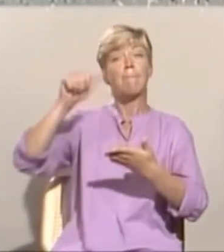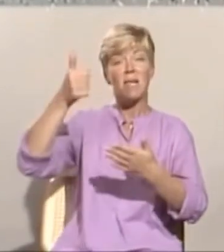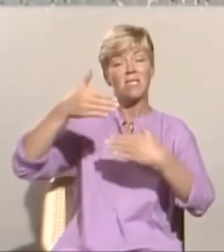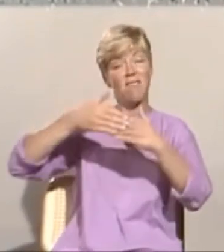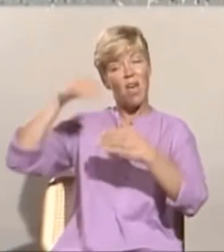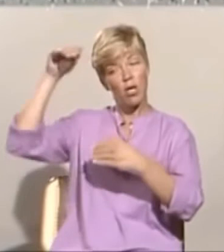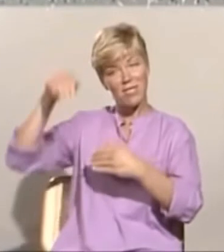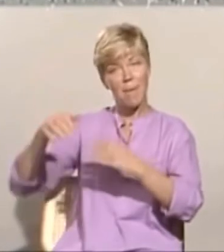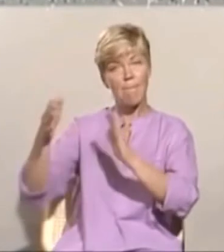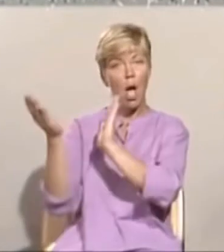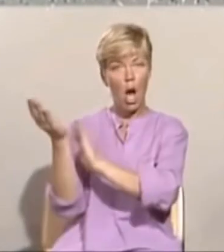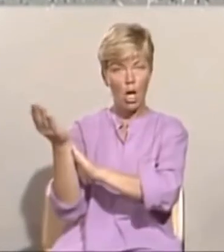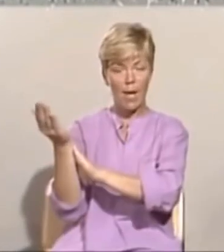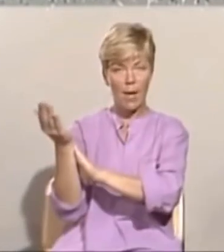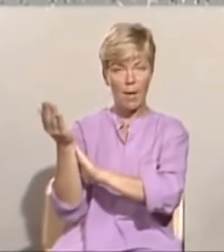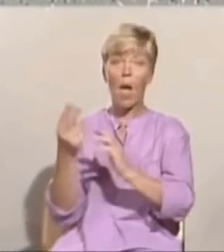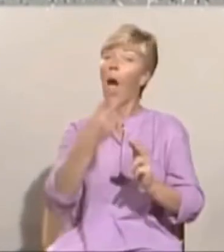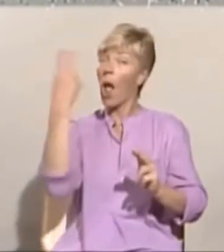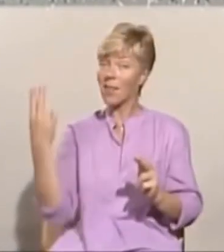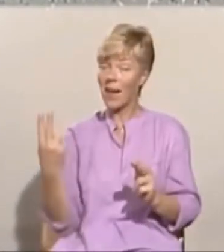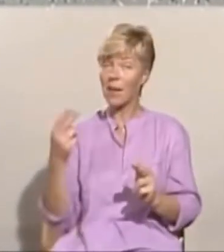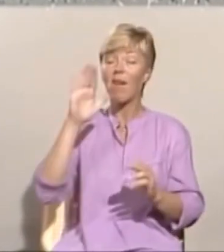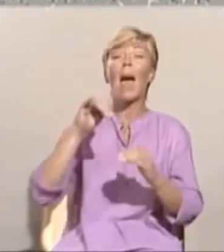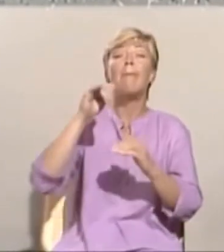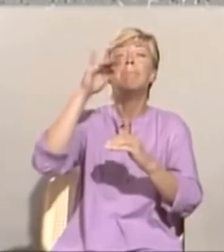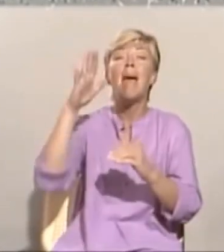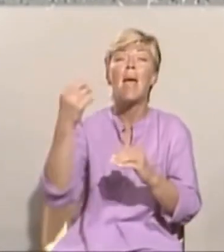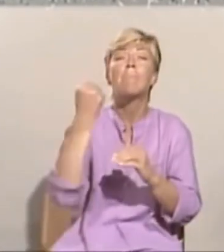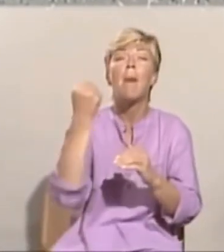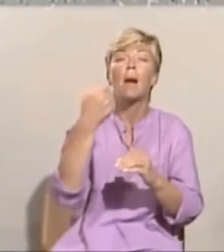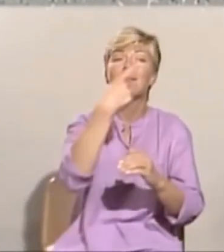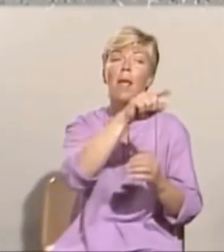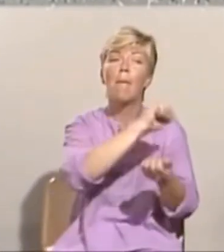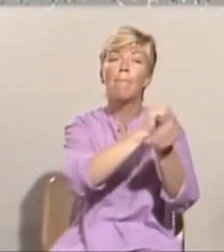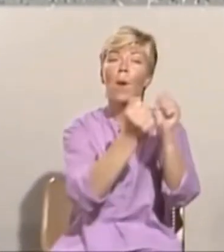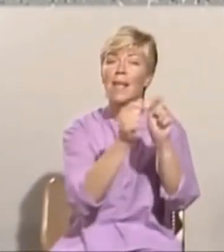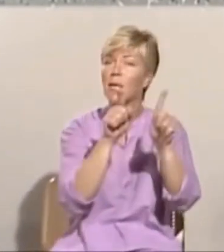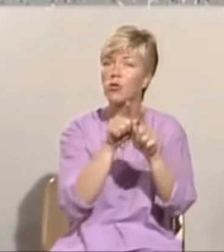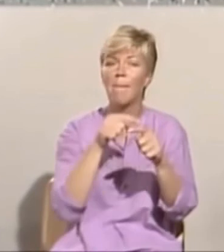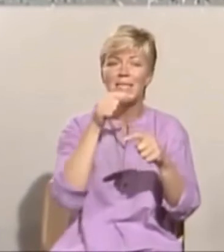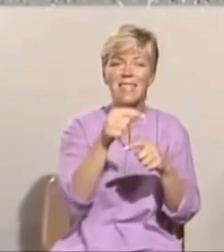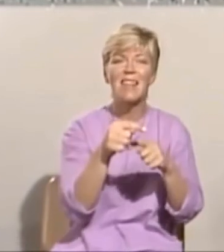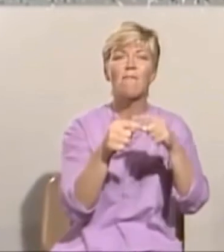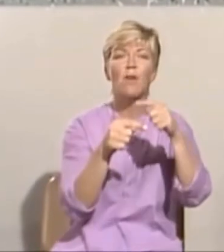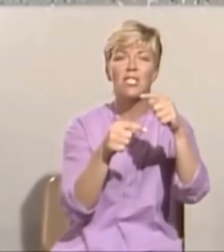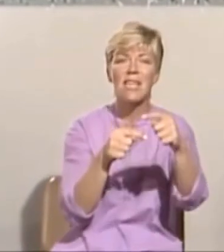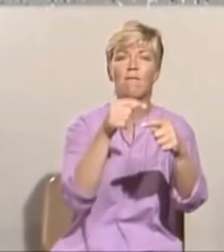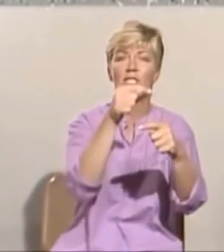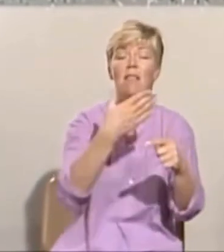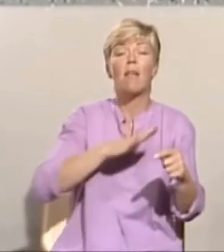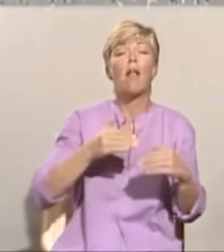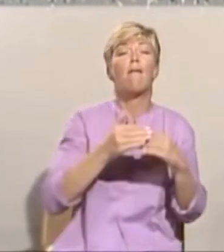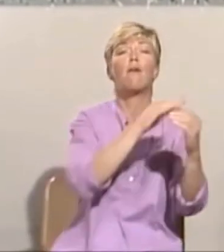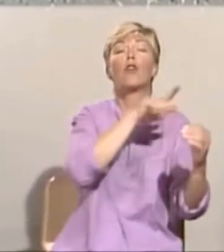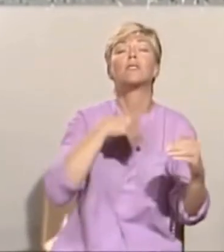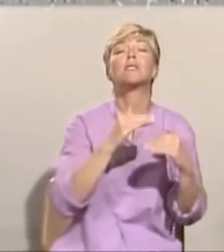ved å stemme Høyre. Alternativet er mer makt til politikere som skritt for skritt vil føre oss i